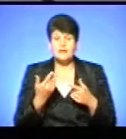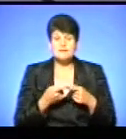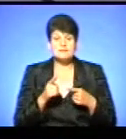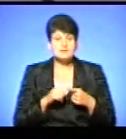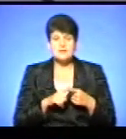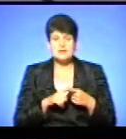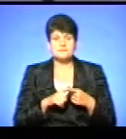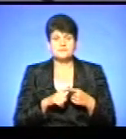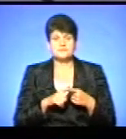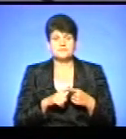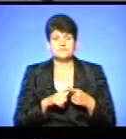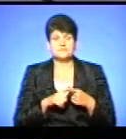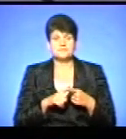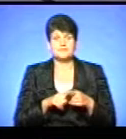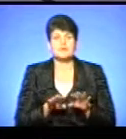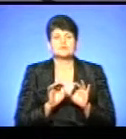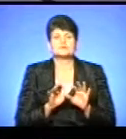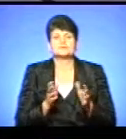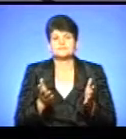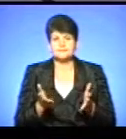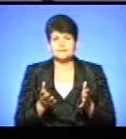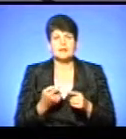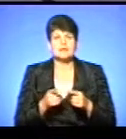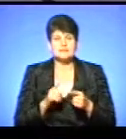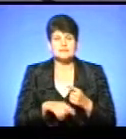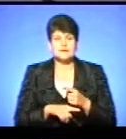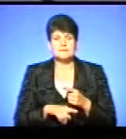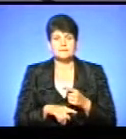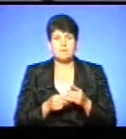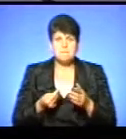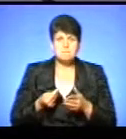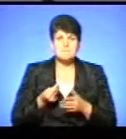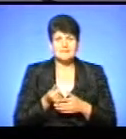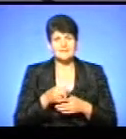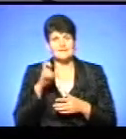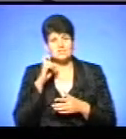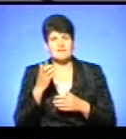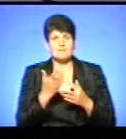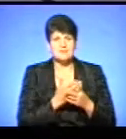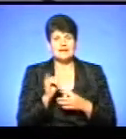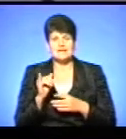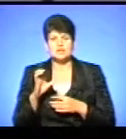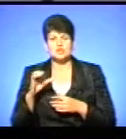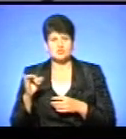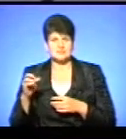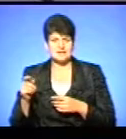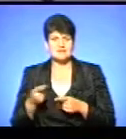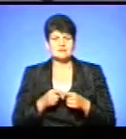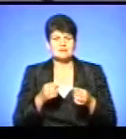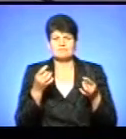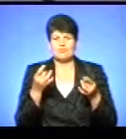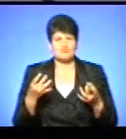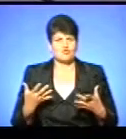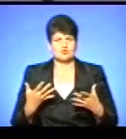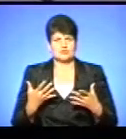як би пояснити, що це платила держава і за пільги, і за субсидії. Це спрощено просто михні